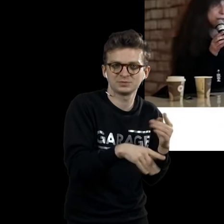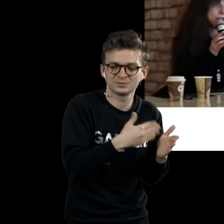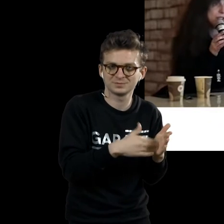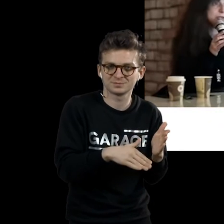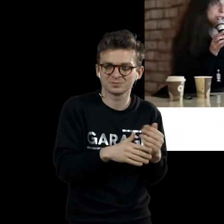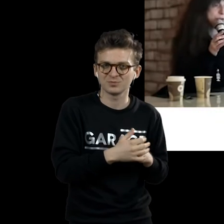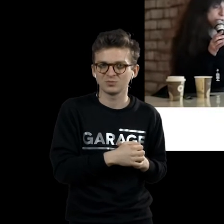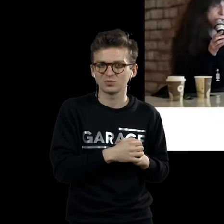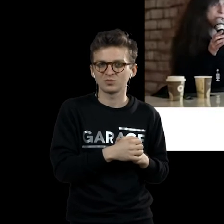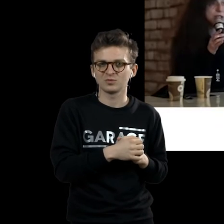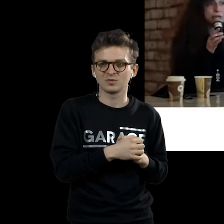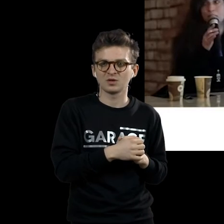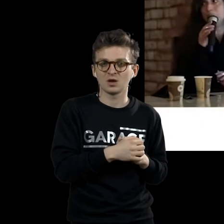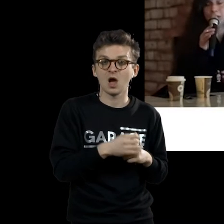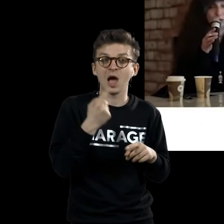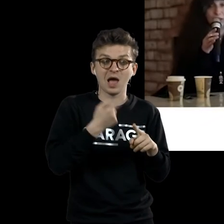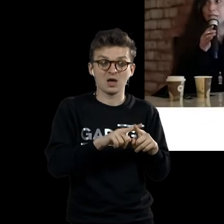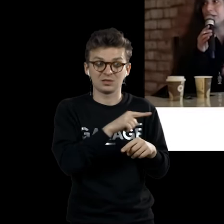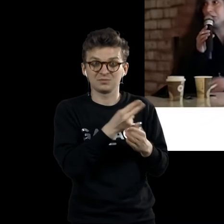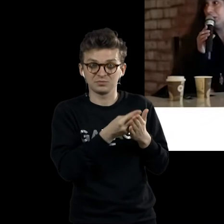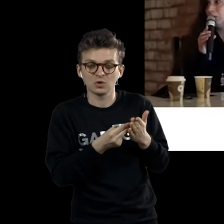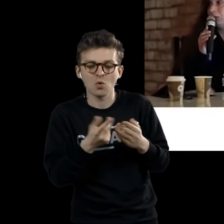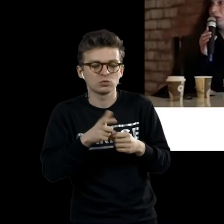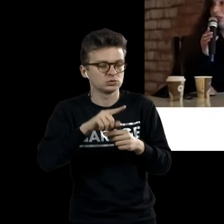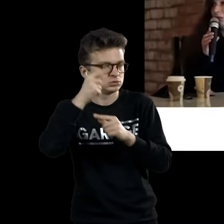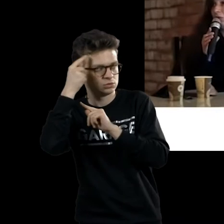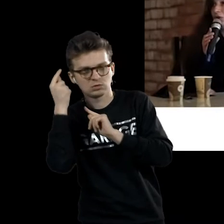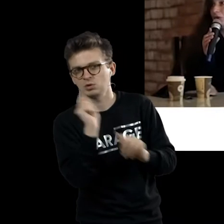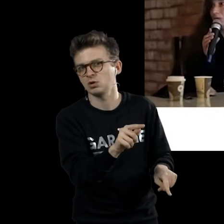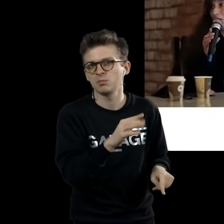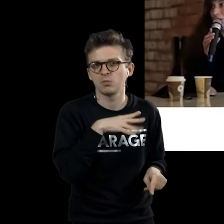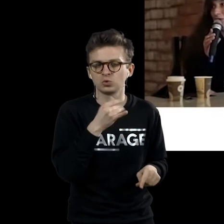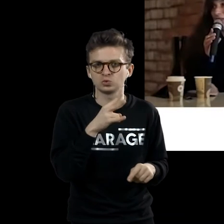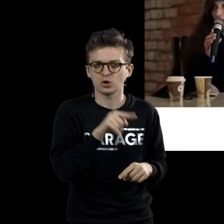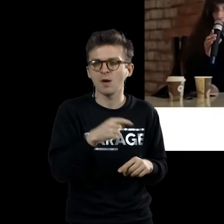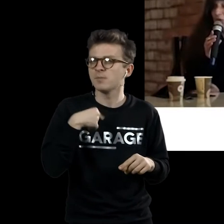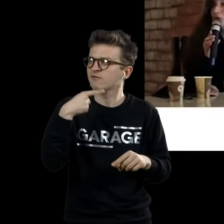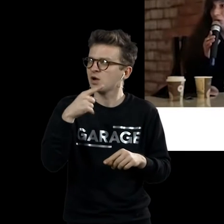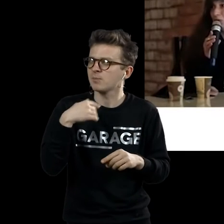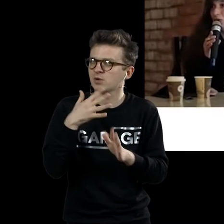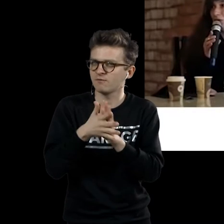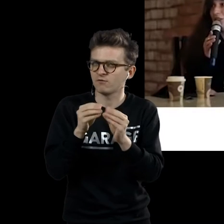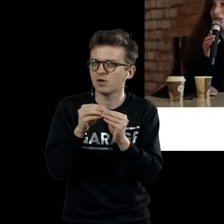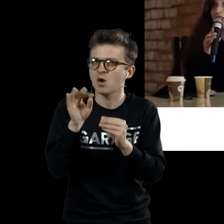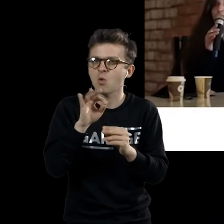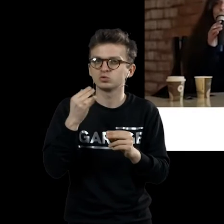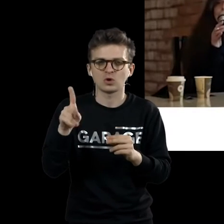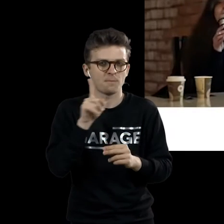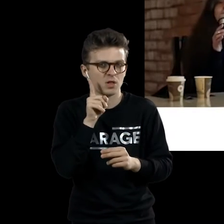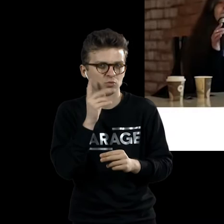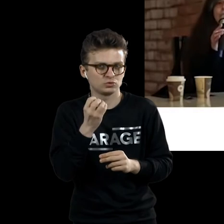принесла Дюшану славу немедленно. Мы говорим об очень юном художнике